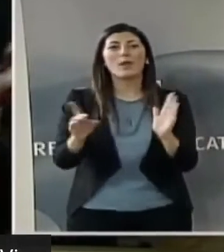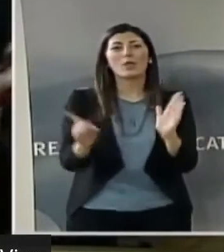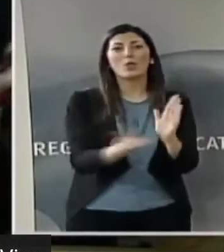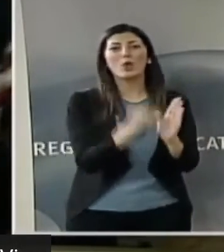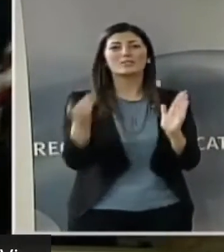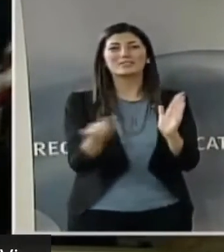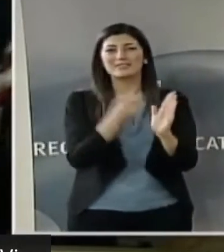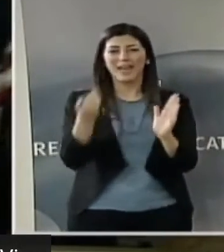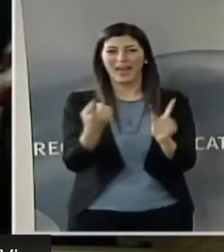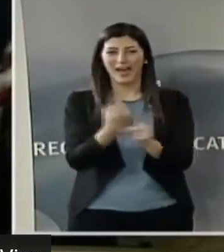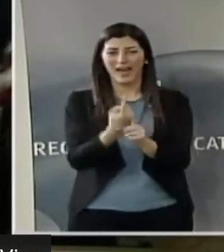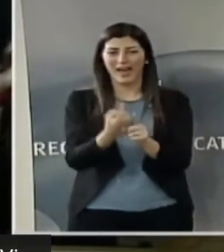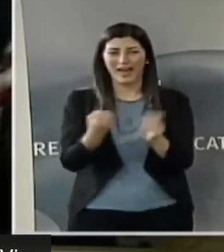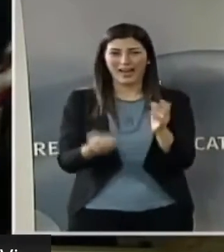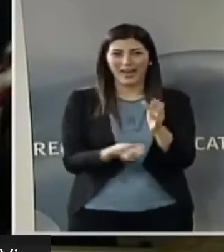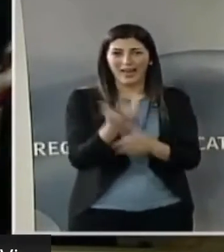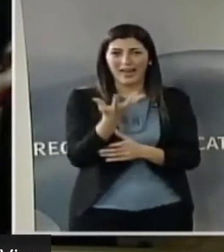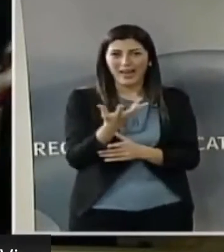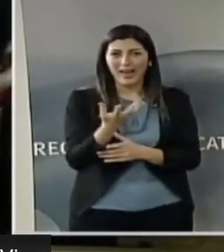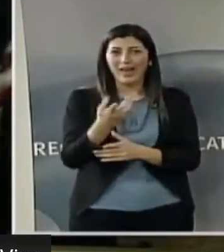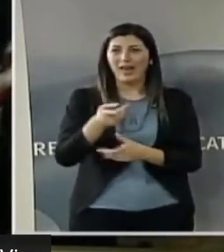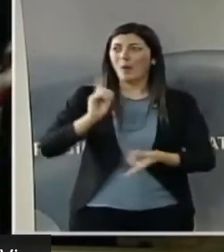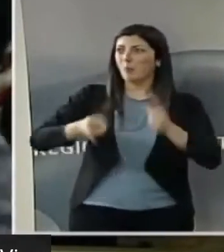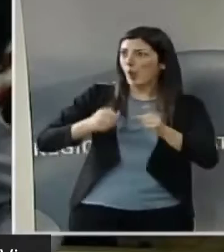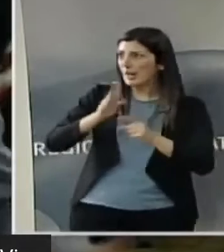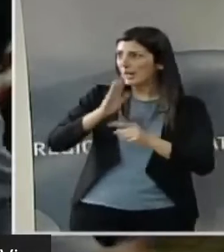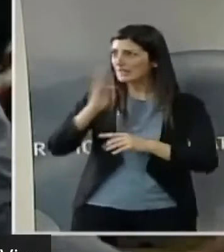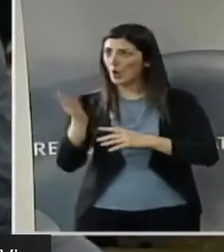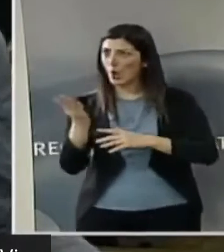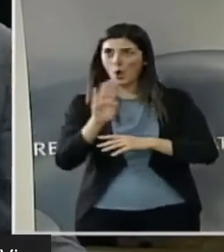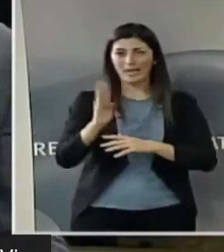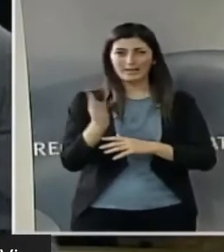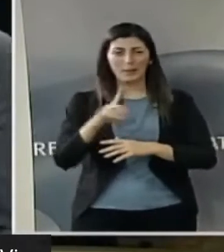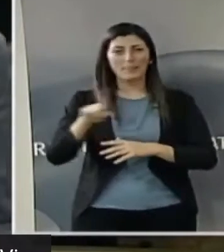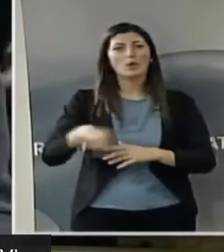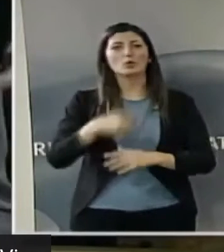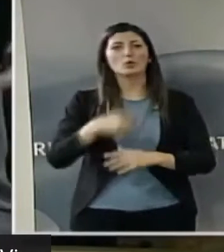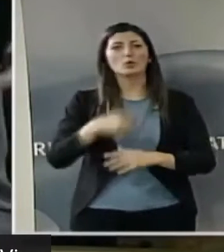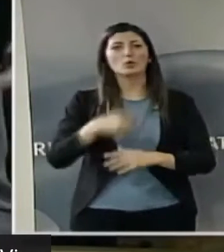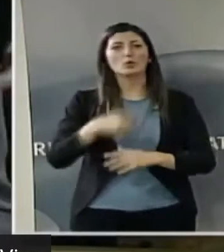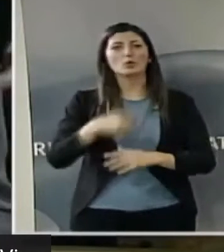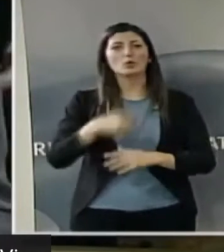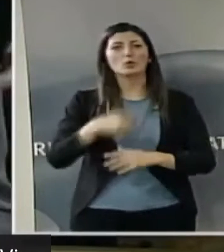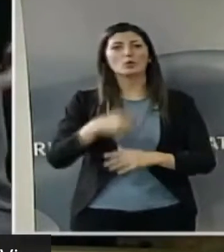un proprio posizionamento politico e poi fare una discussione di merito, non all'ultimo secondo.